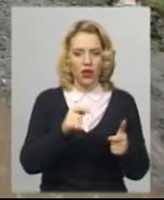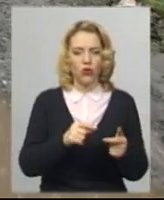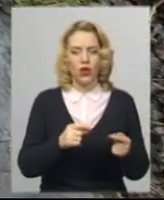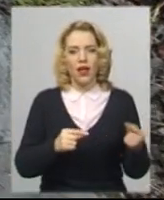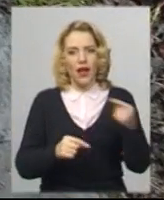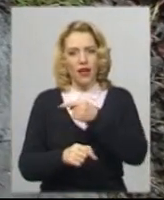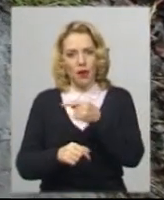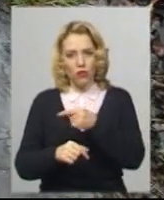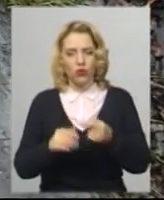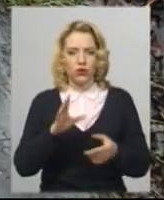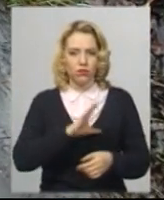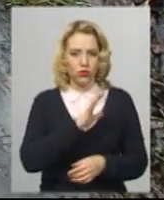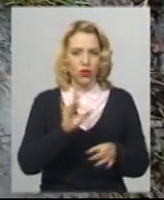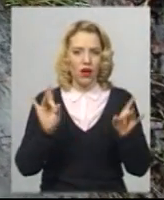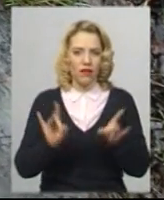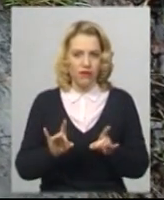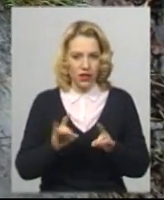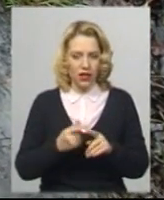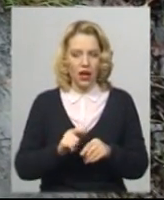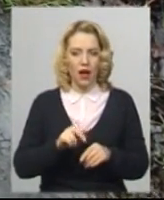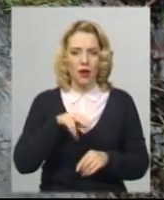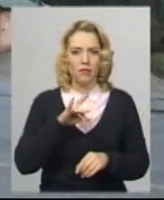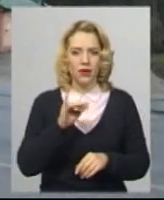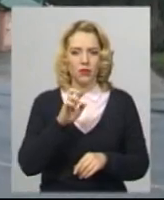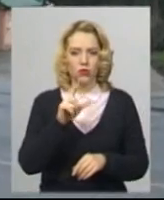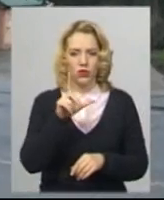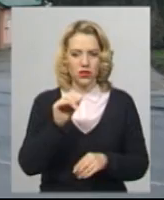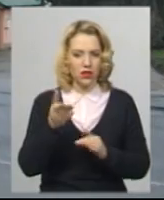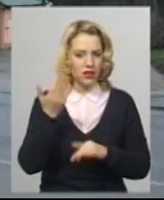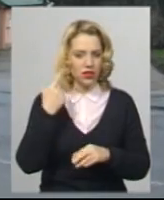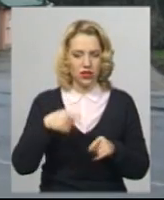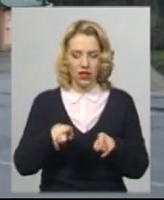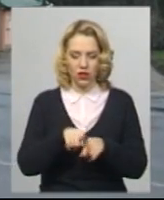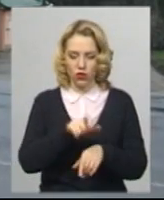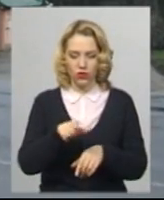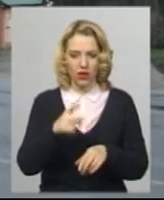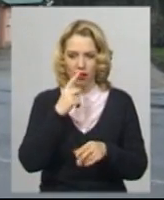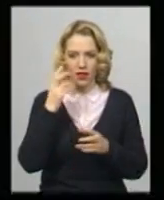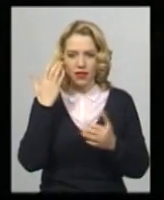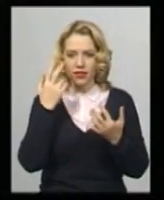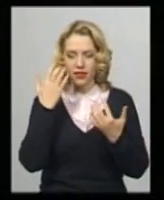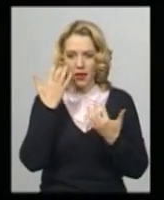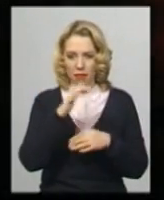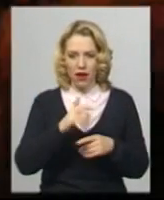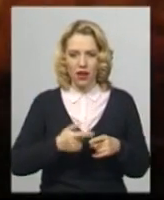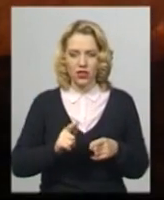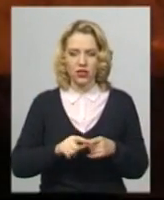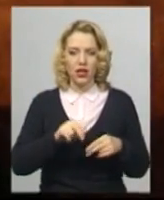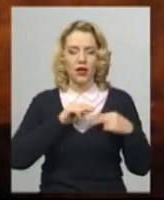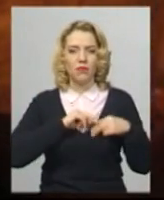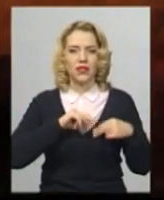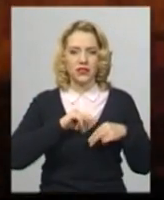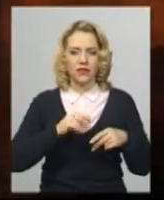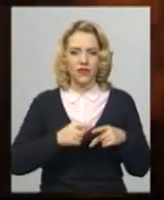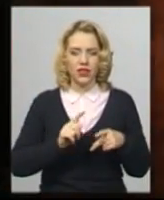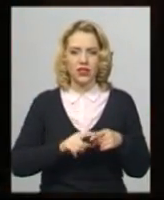знає, чоловік додає. У Прибузькому раніше загиблих не бачив. Працівниця ще одного придорожнього закладу із знімальною групою не